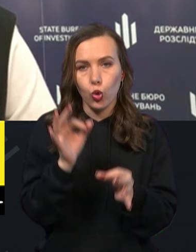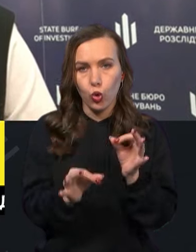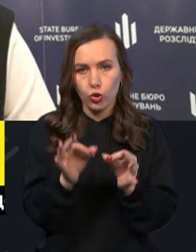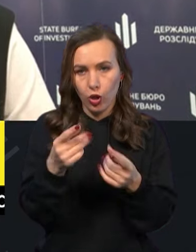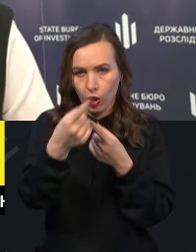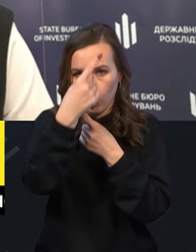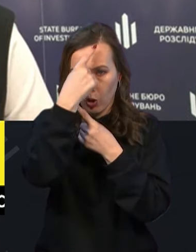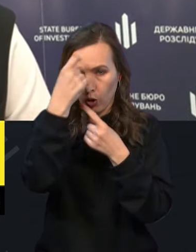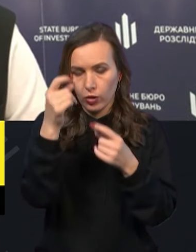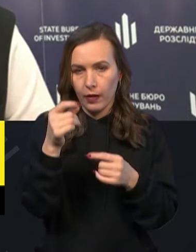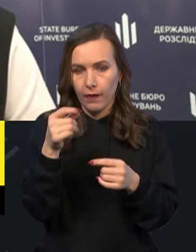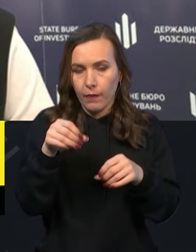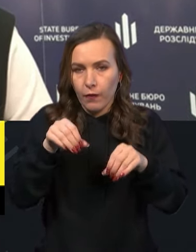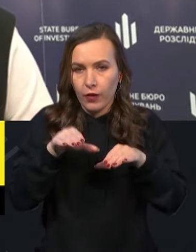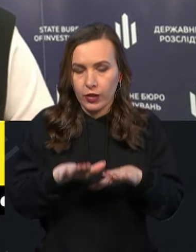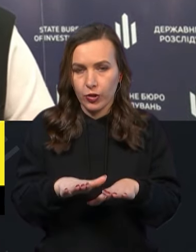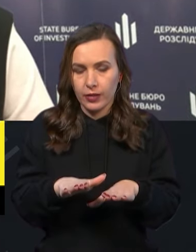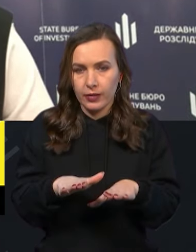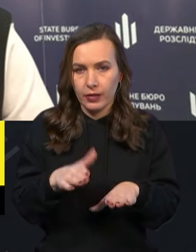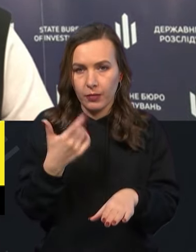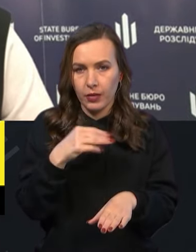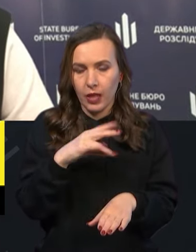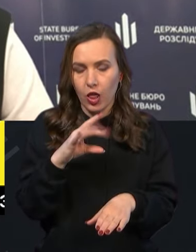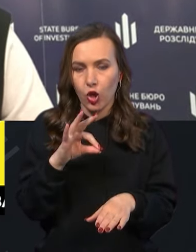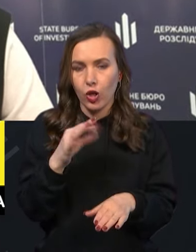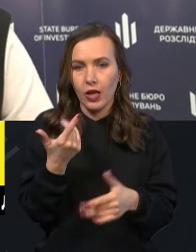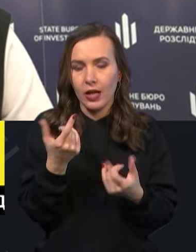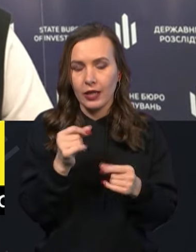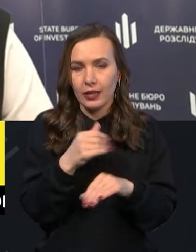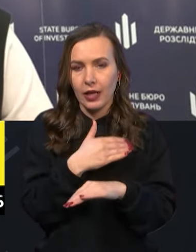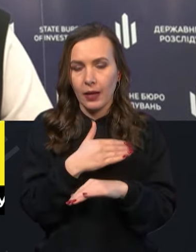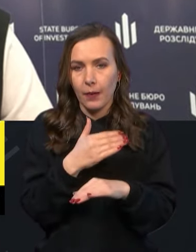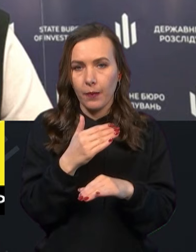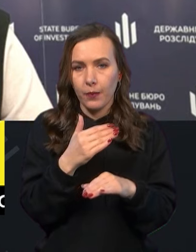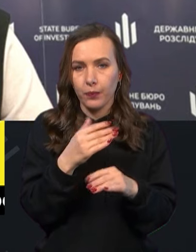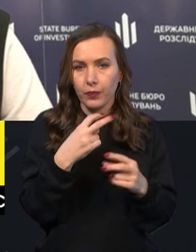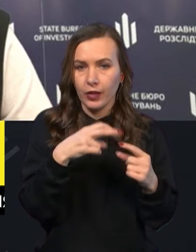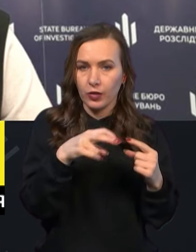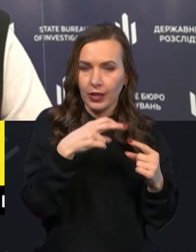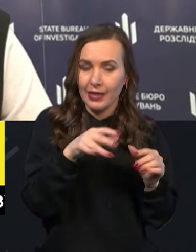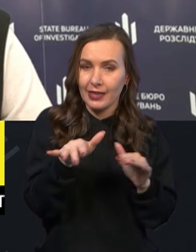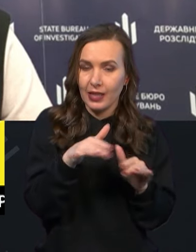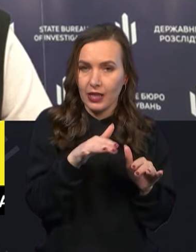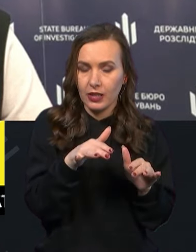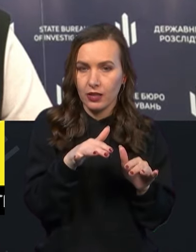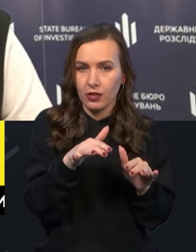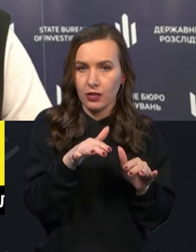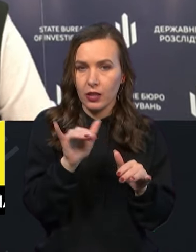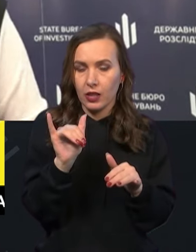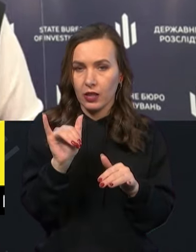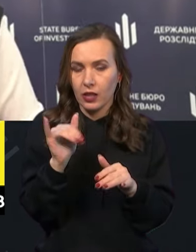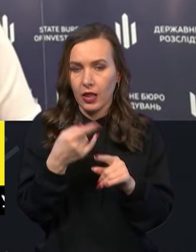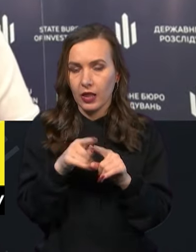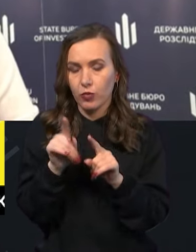оголошуються навіть вироки. Пані Тетяно, де ось там межа між колабораціоністською діяльністю і, власне,